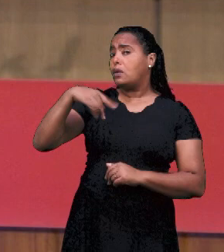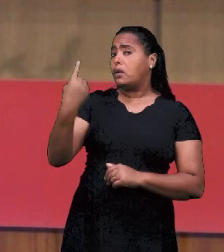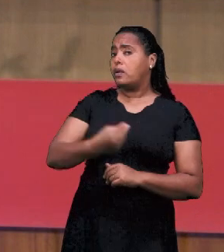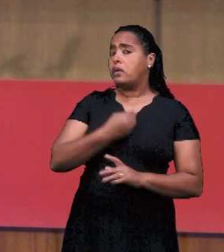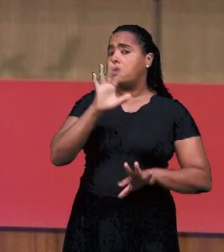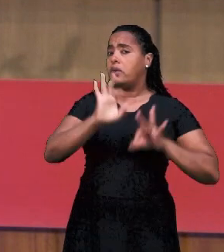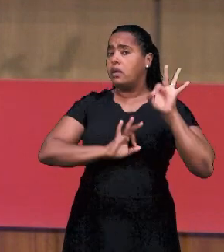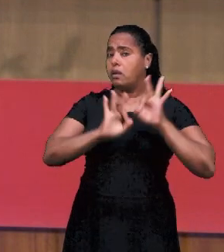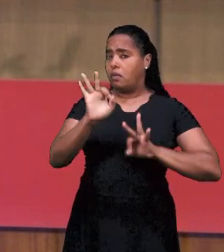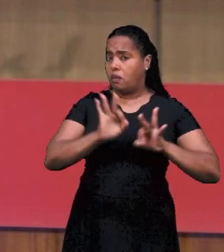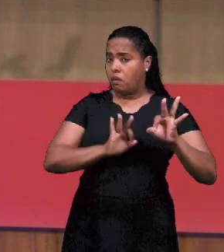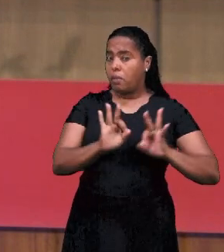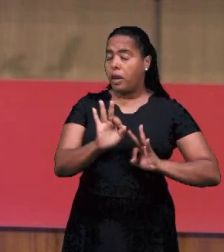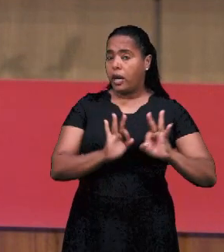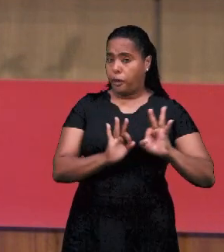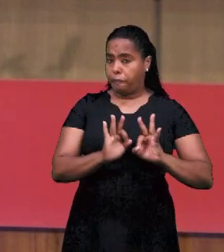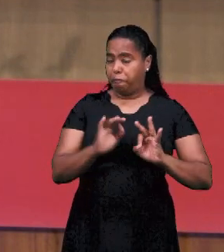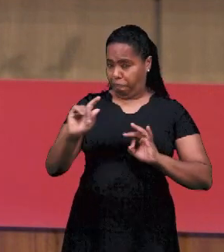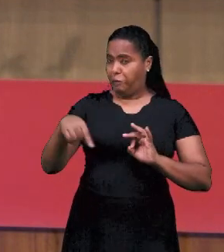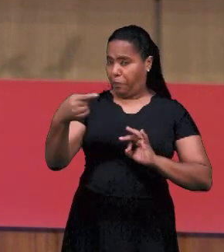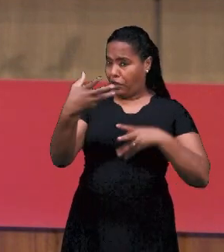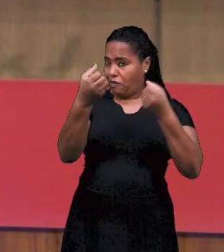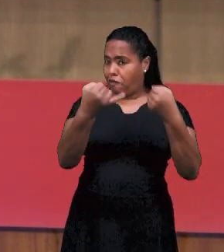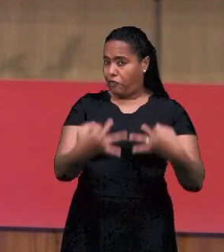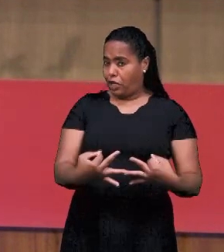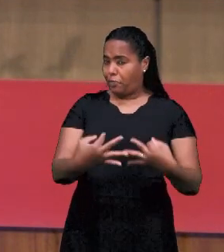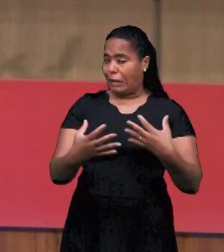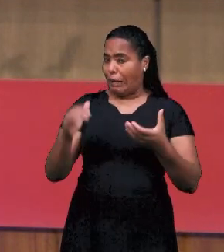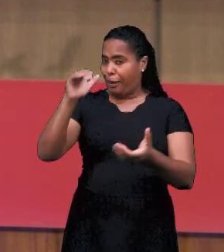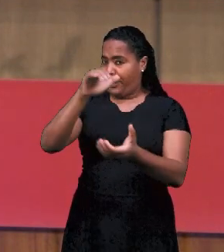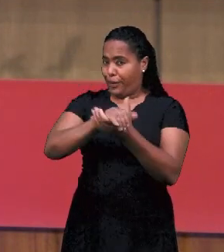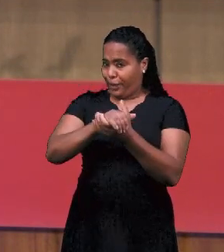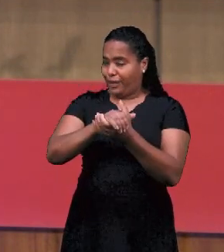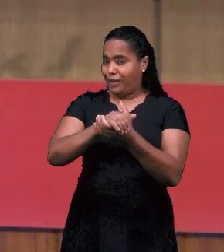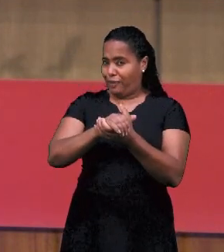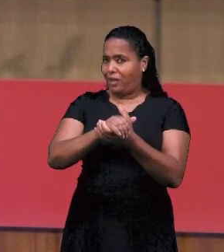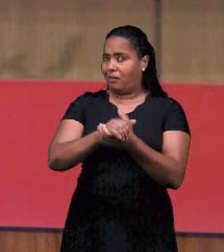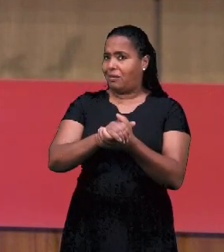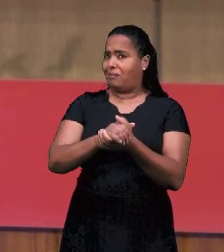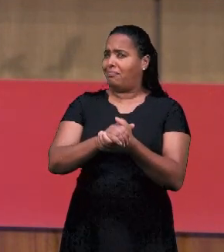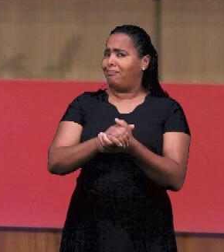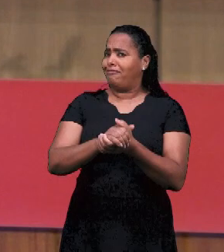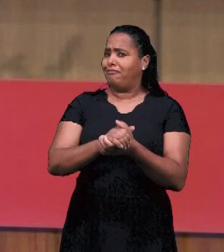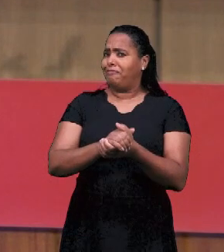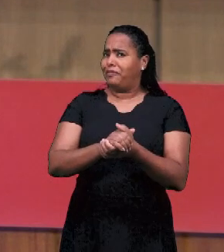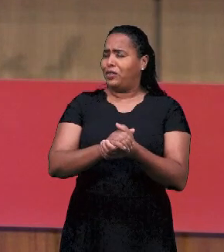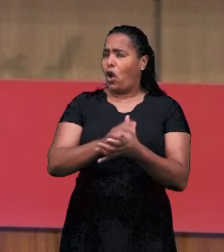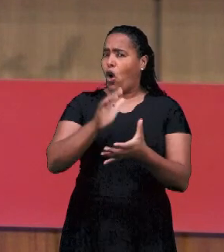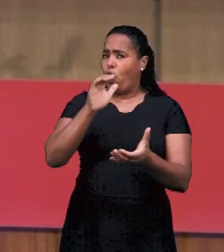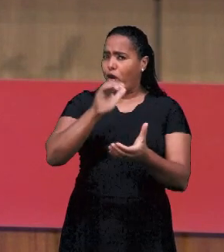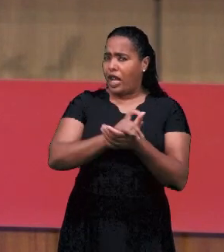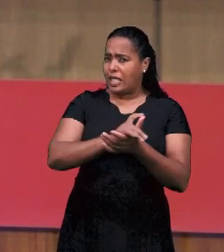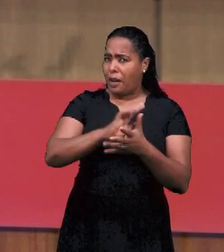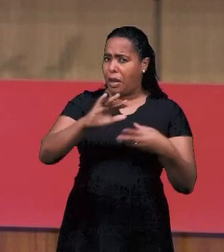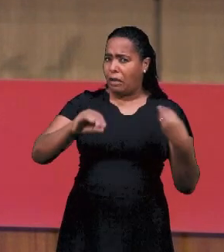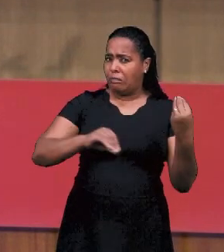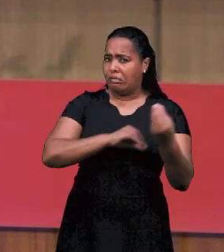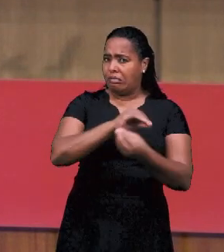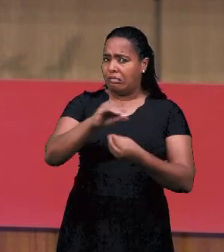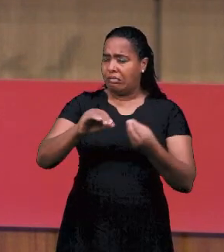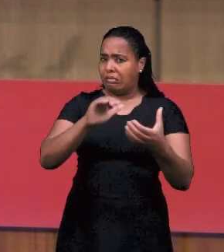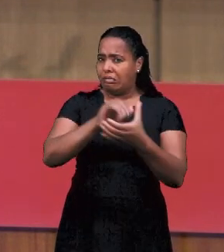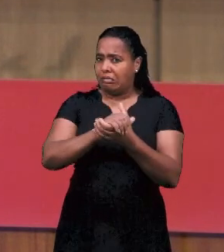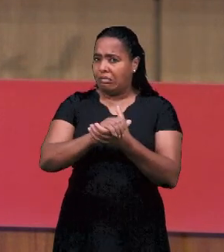Поэтому иногда Господь приготовляет нас. И мы будем говорить об этом, о браке.